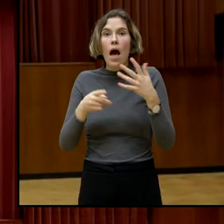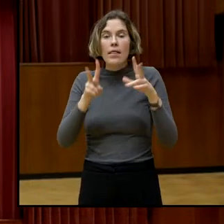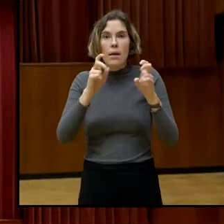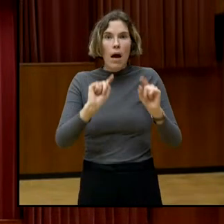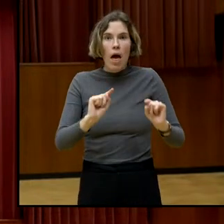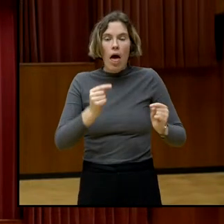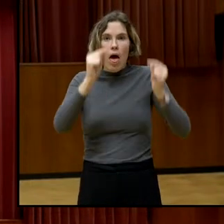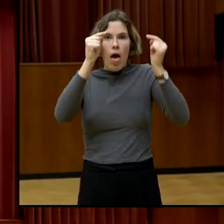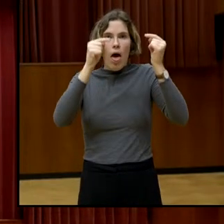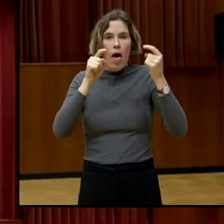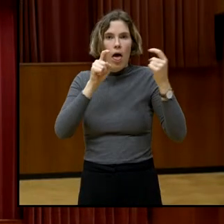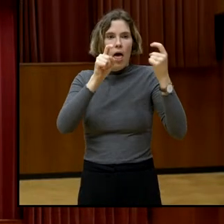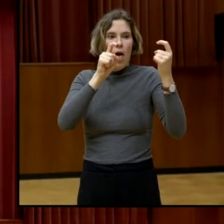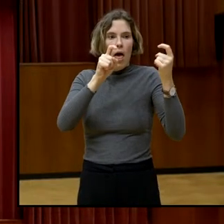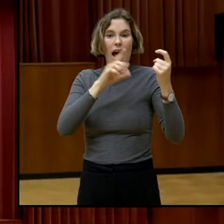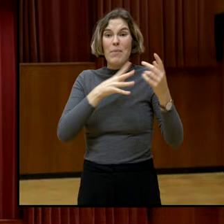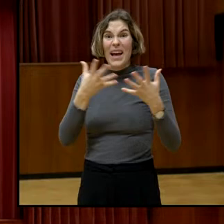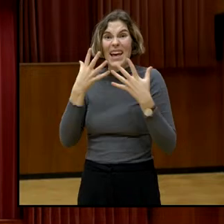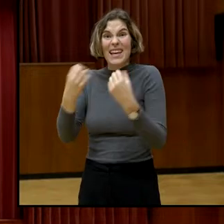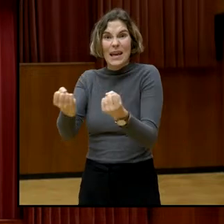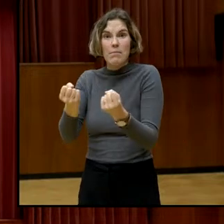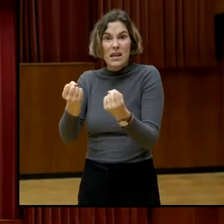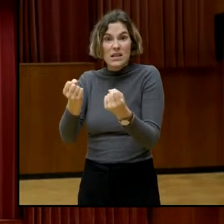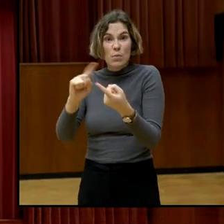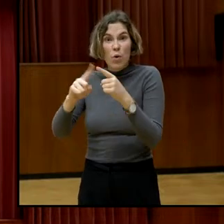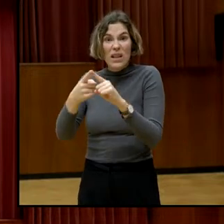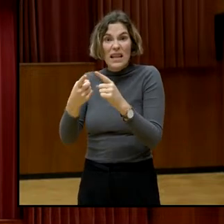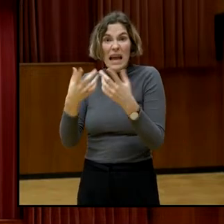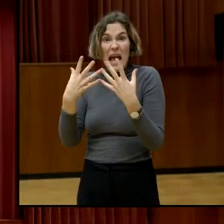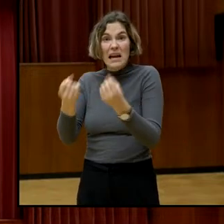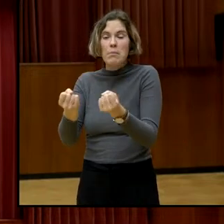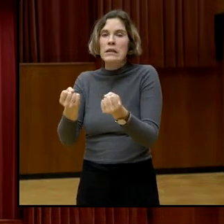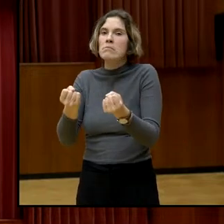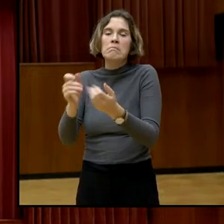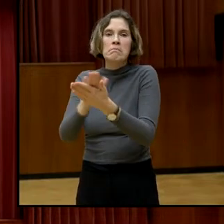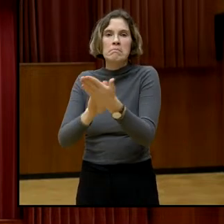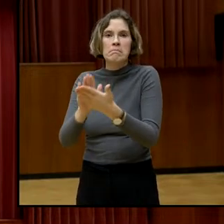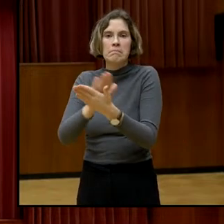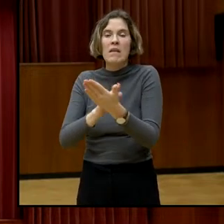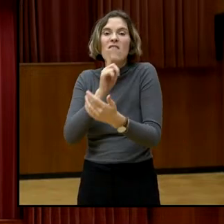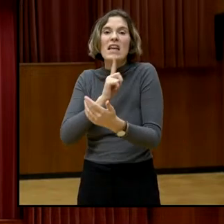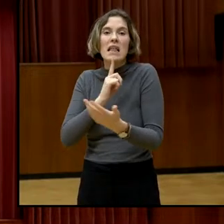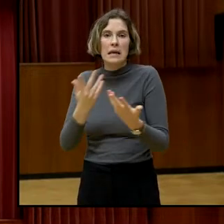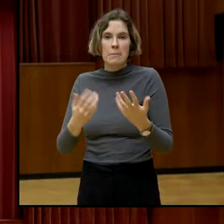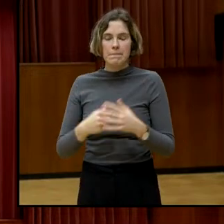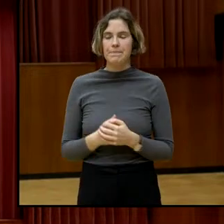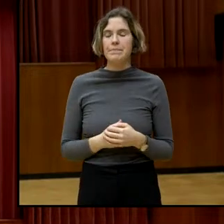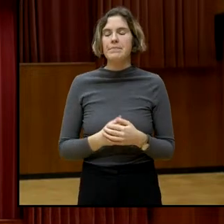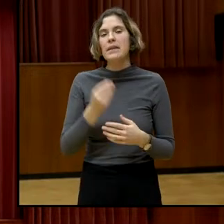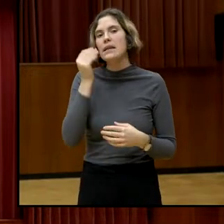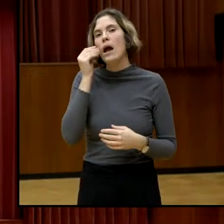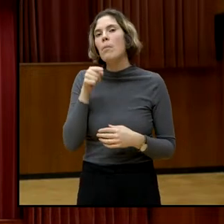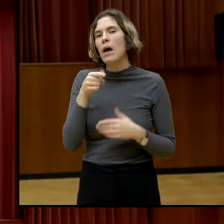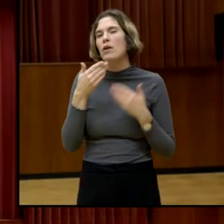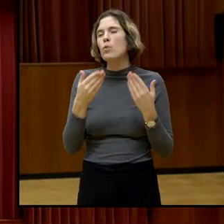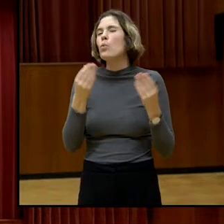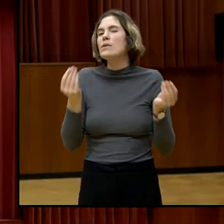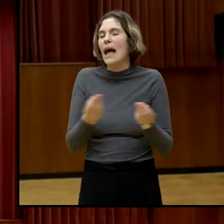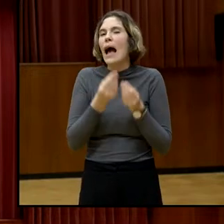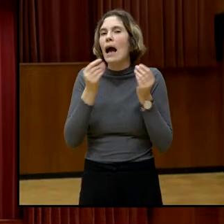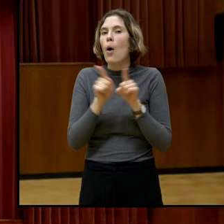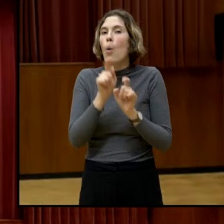aber es folgt wenig daraus politisch und ich glaube, das sind Dinge, Dinge, die die Leute konkret